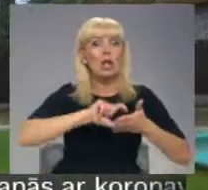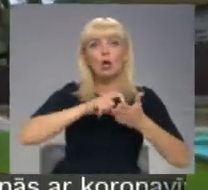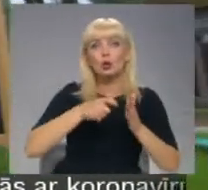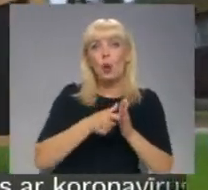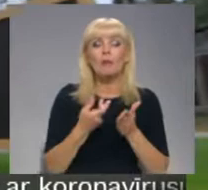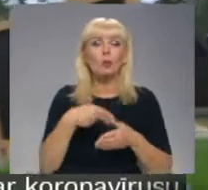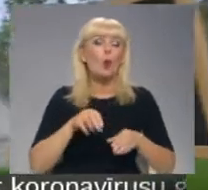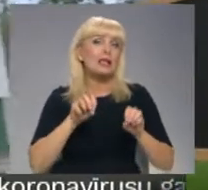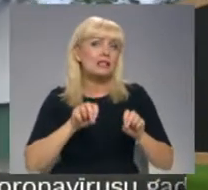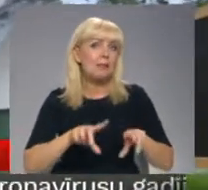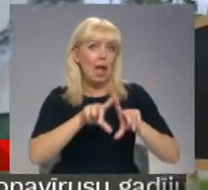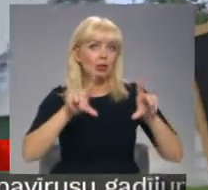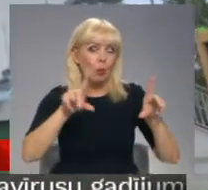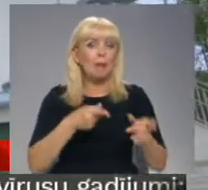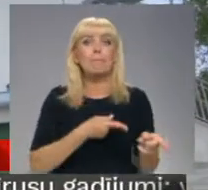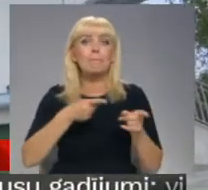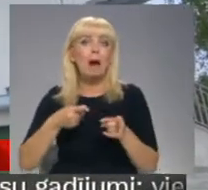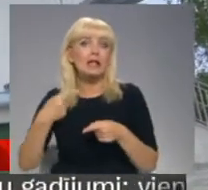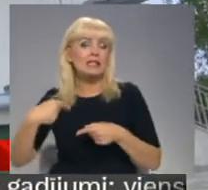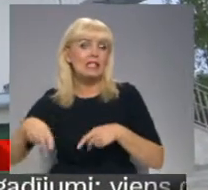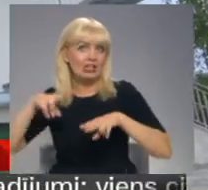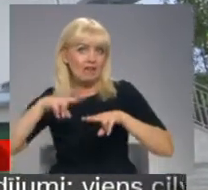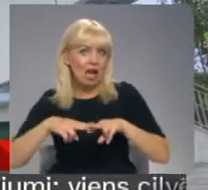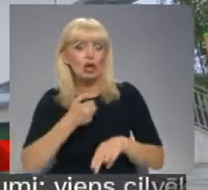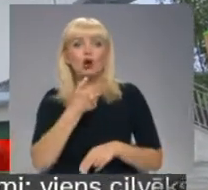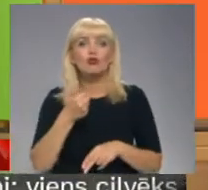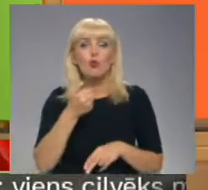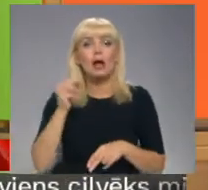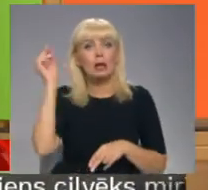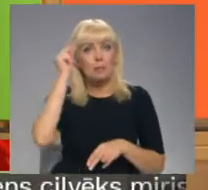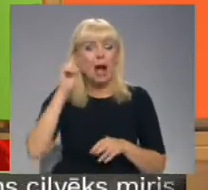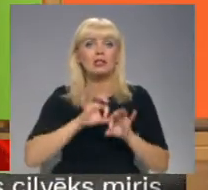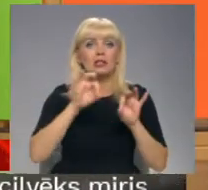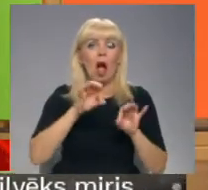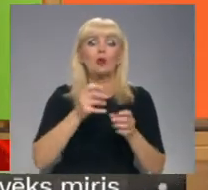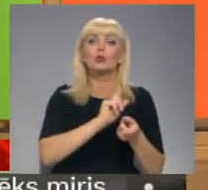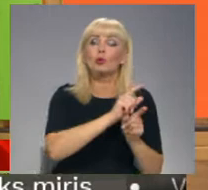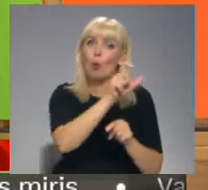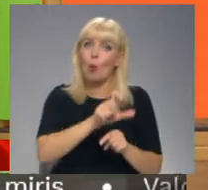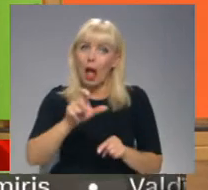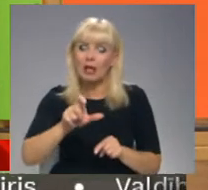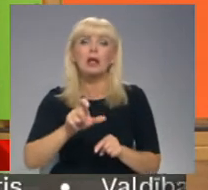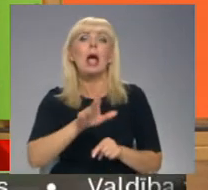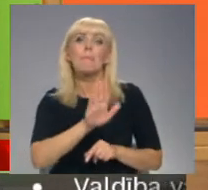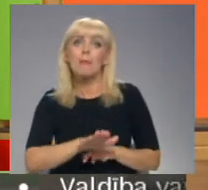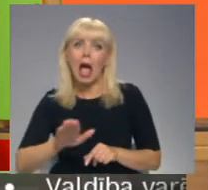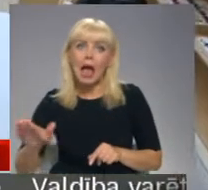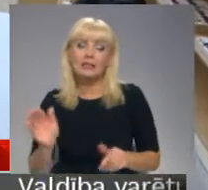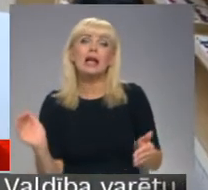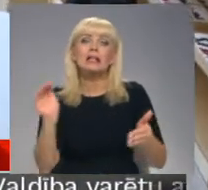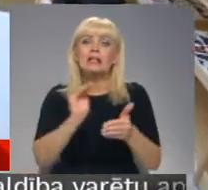speciālās skolas, kas pārcētos citu vietu. Te šogad mācības sāks gan jauni pedagogi, gan jauni bērni un sadraudzēšanās un